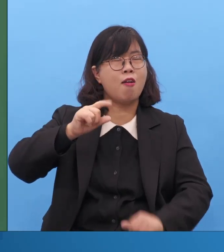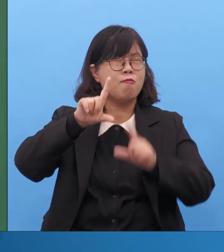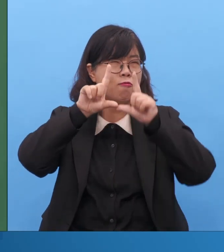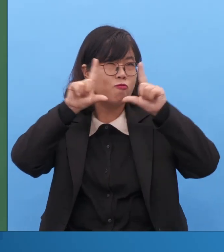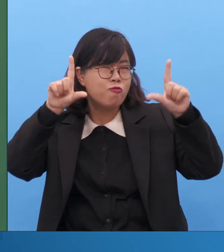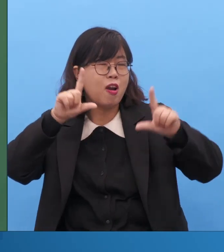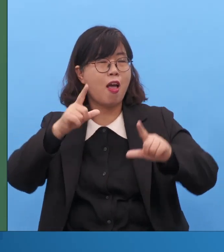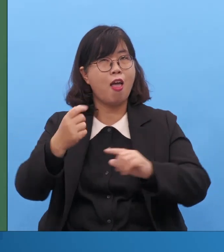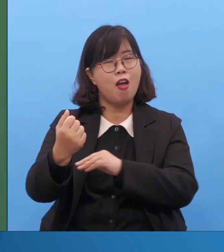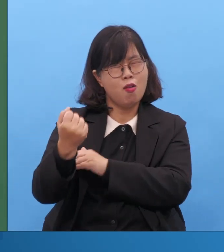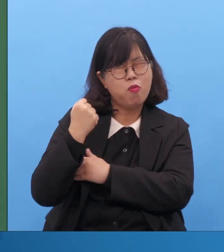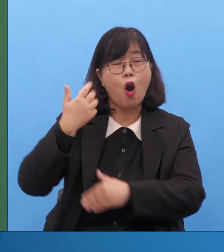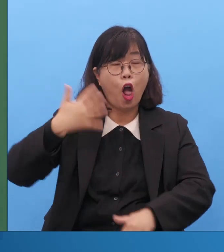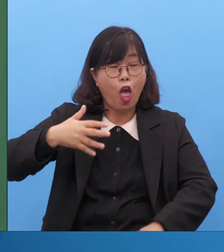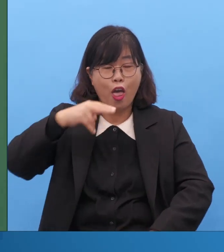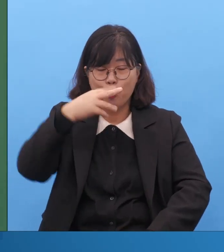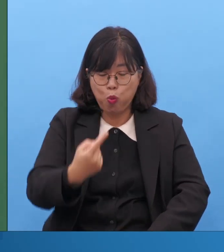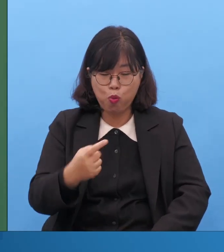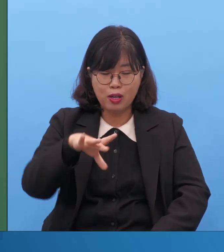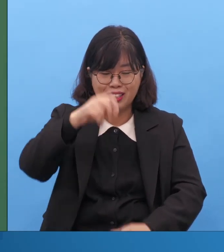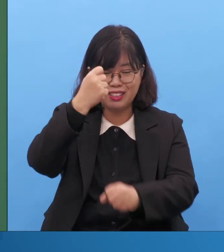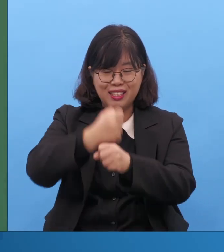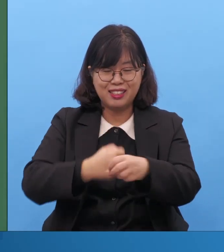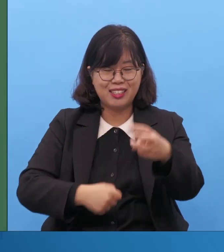마지막에 이 말이에요